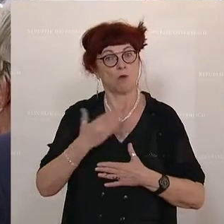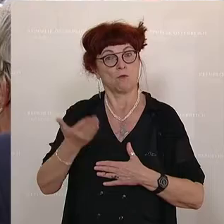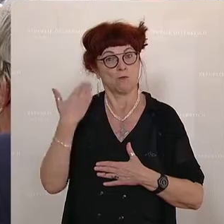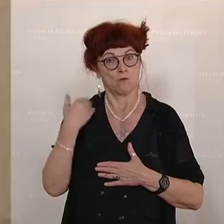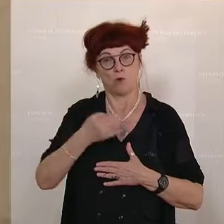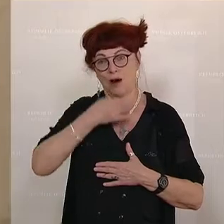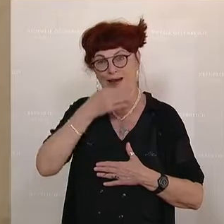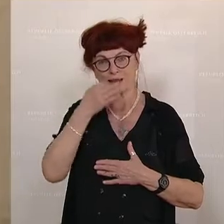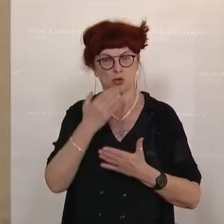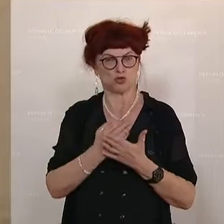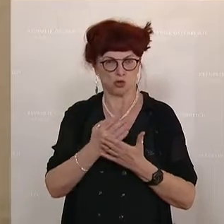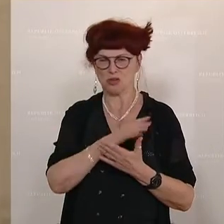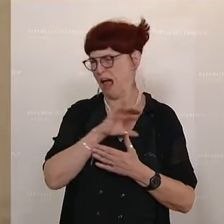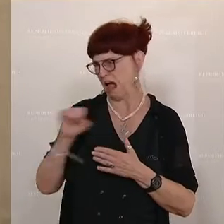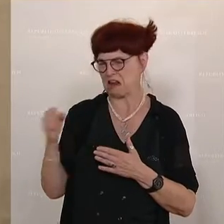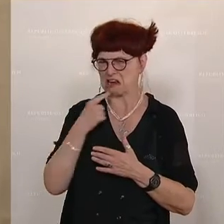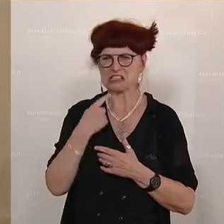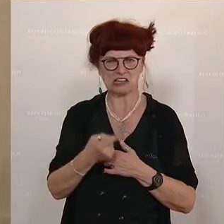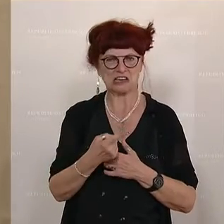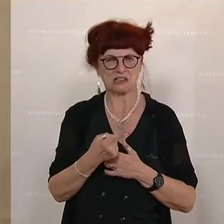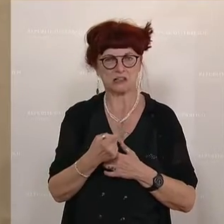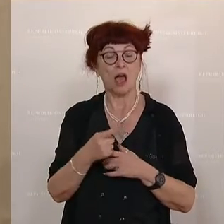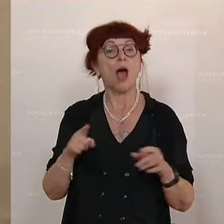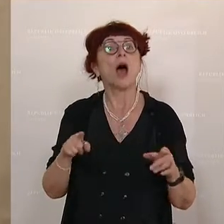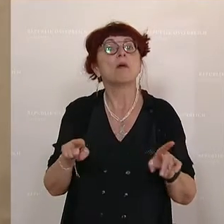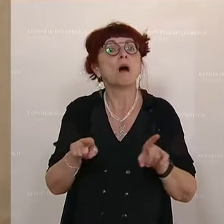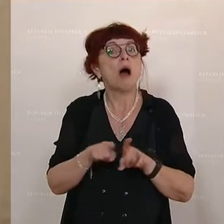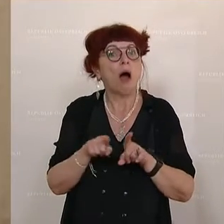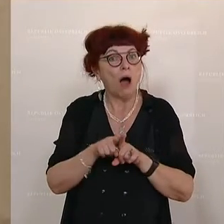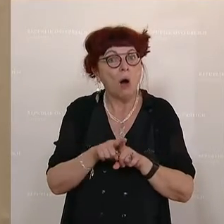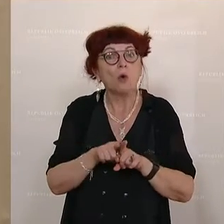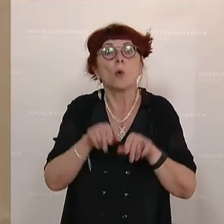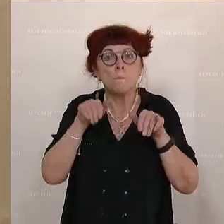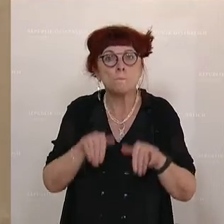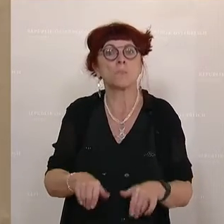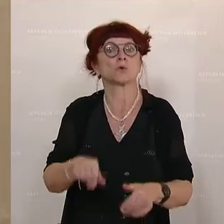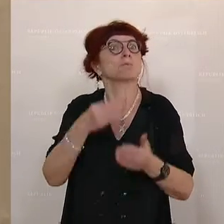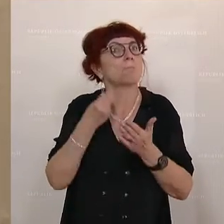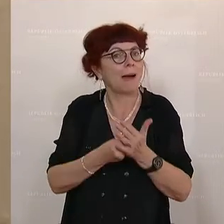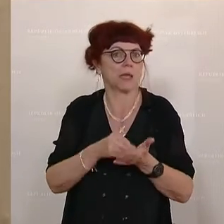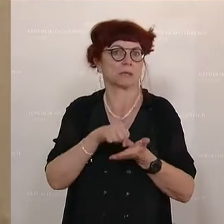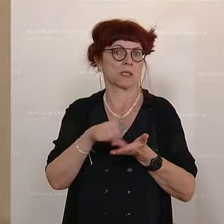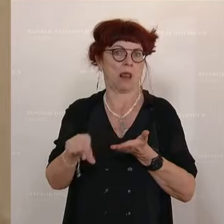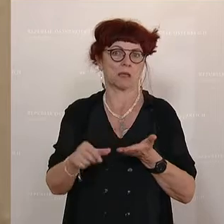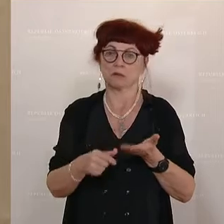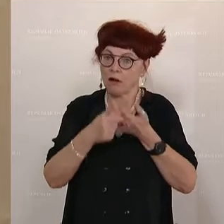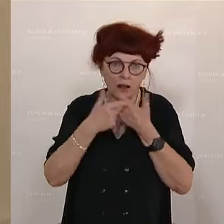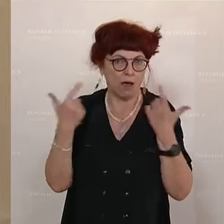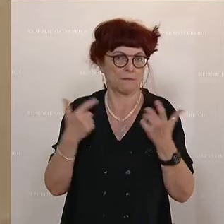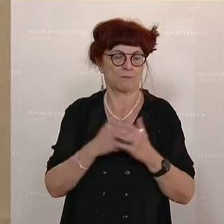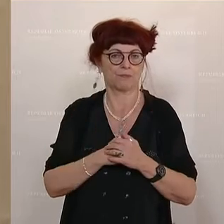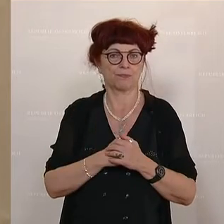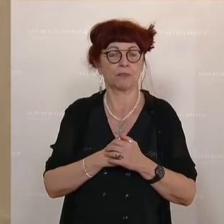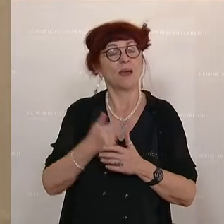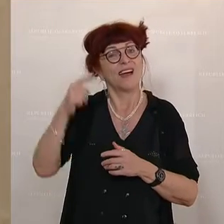auch alles schon angesprochen worden. Es hat aber natürlich auch seinen Preis. Und wenn wir wissen, was im